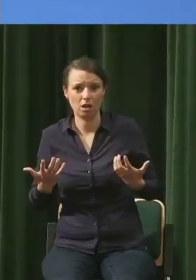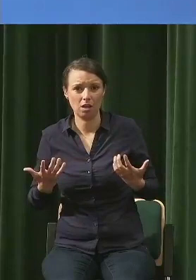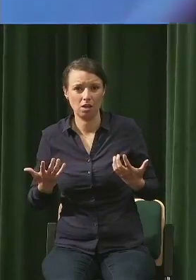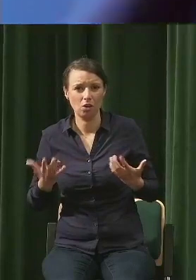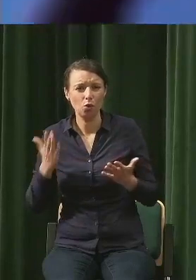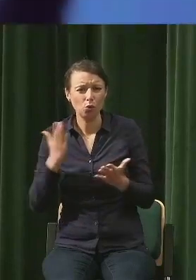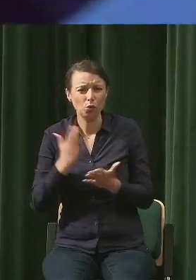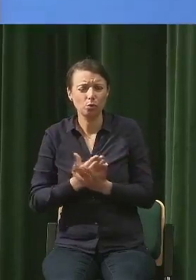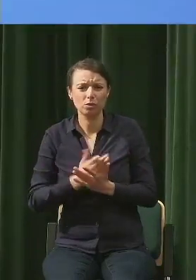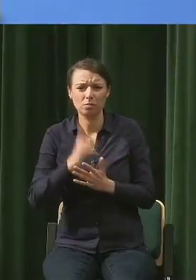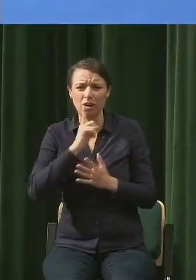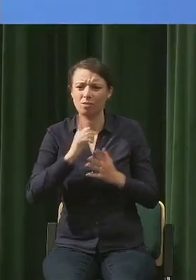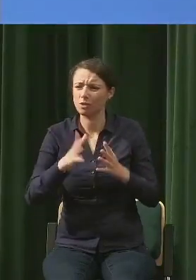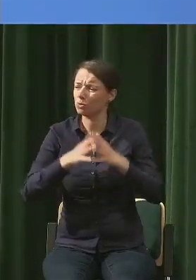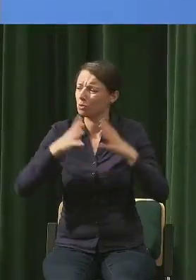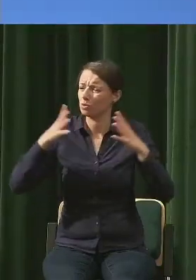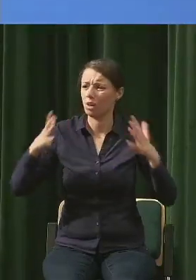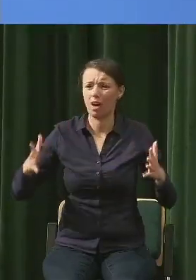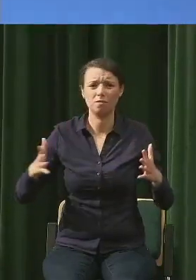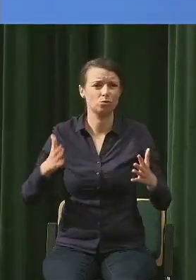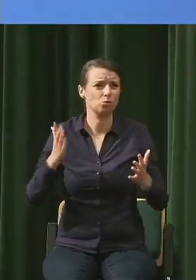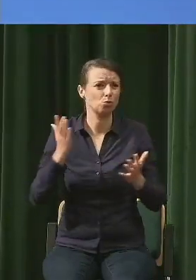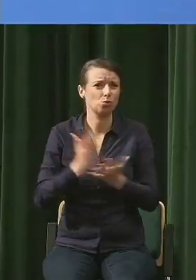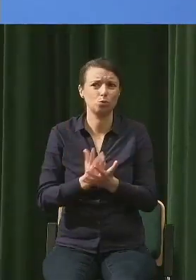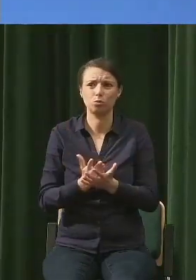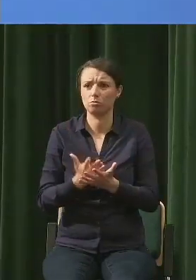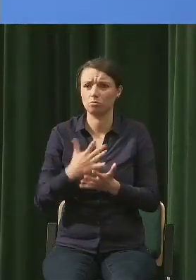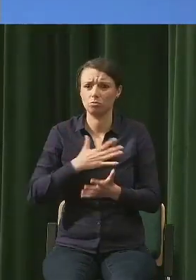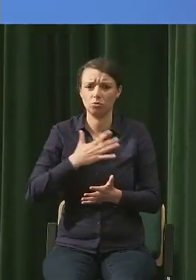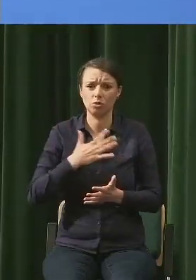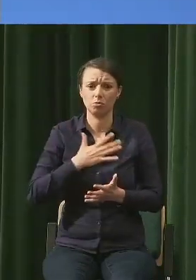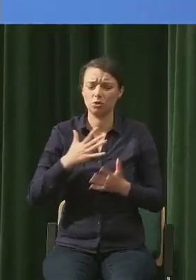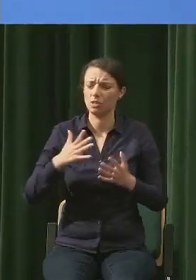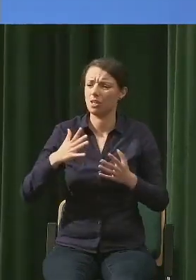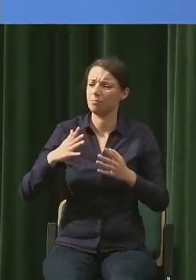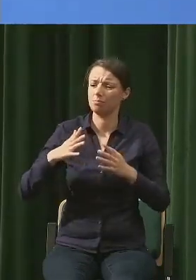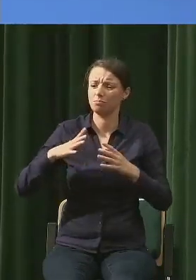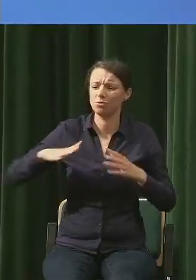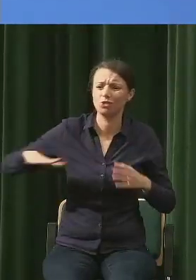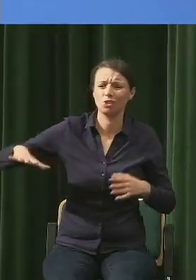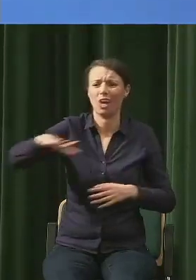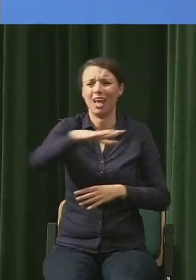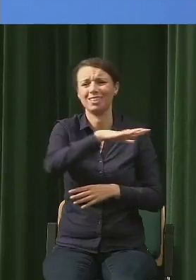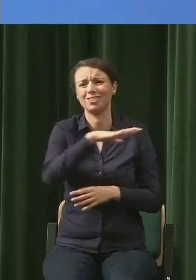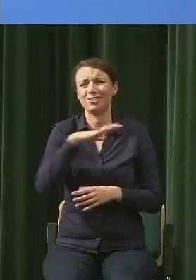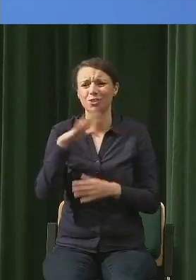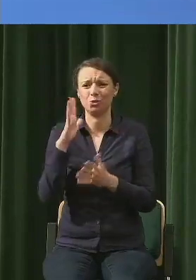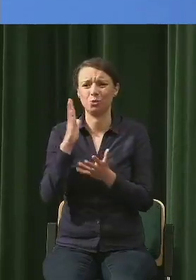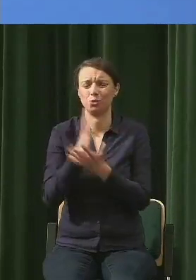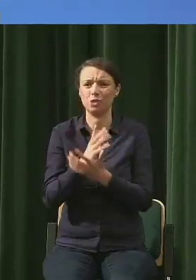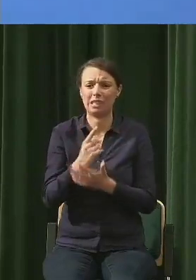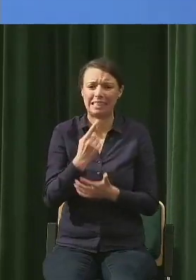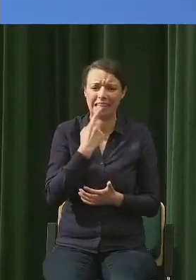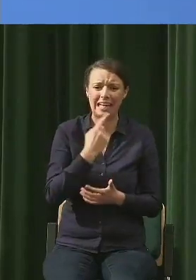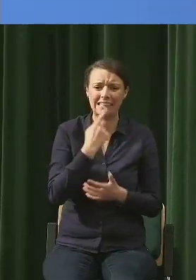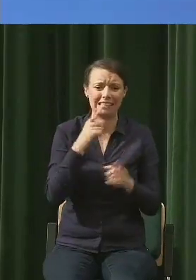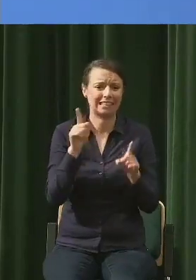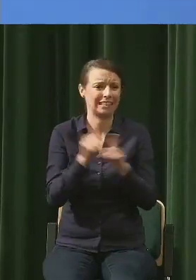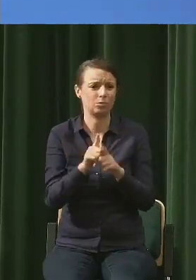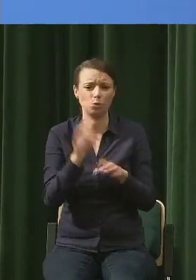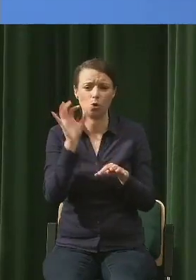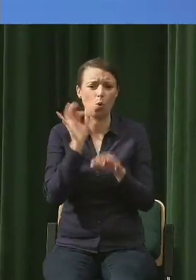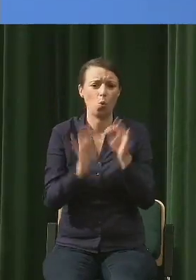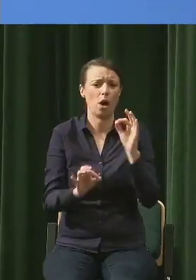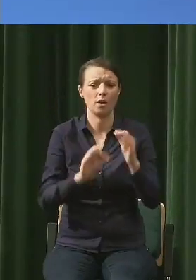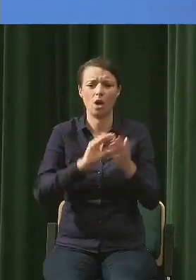tak ogromną przestrzenią, tak całkowicie niezagospodarowaną ani przez język, ani przez wyobraźnię,